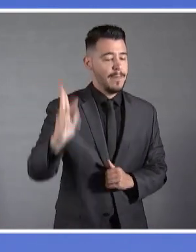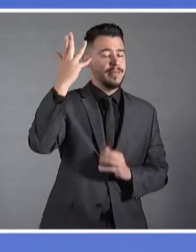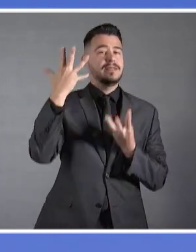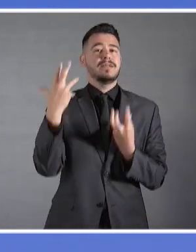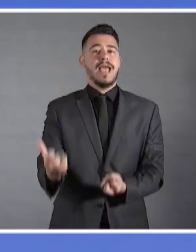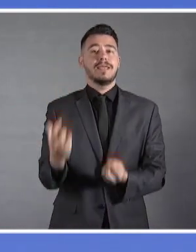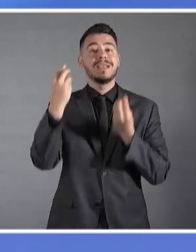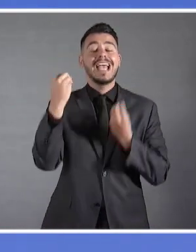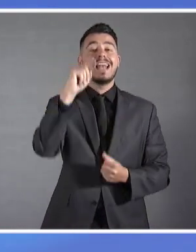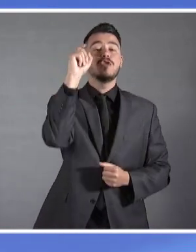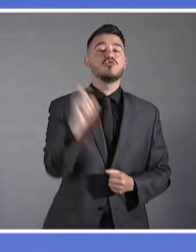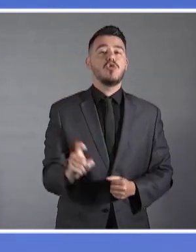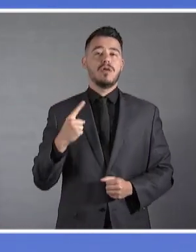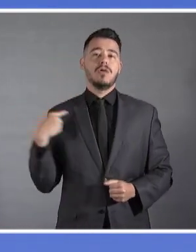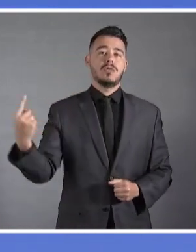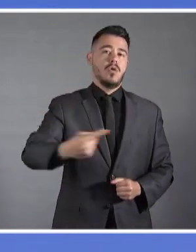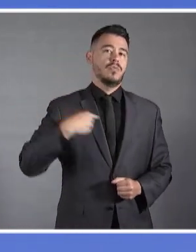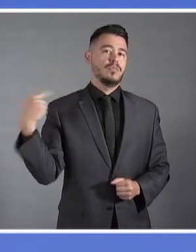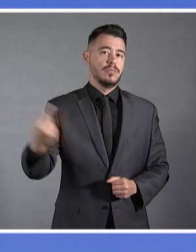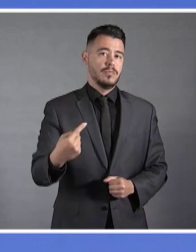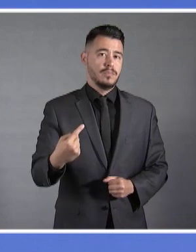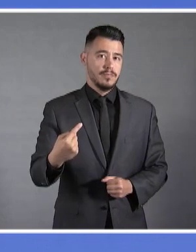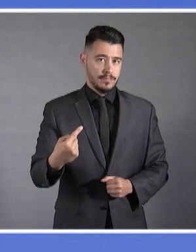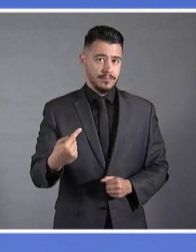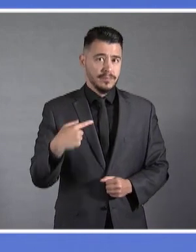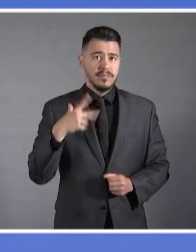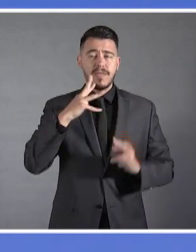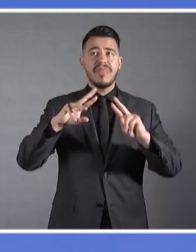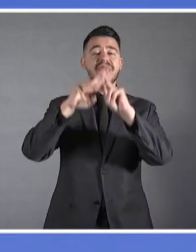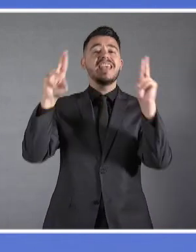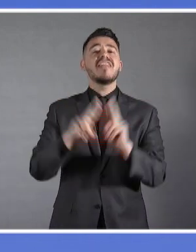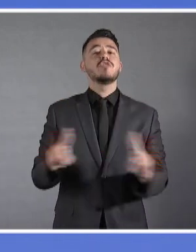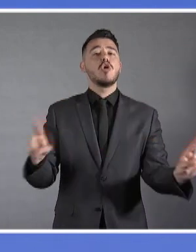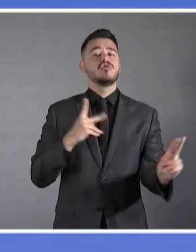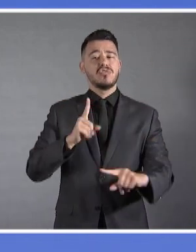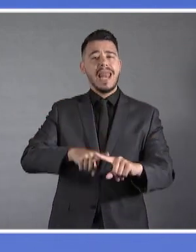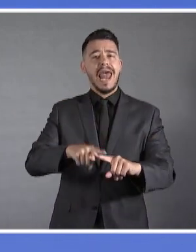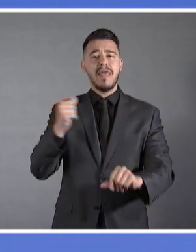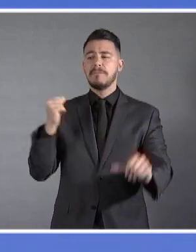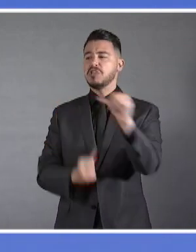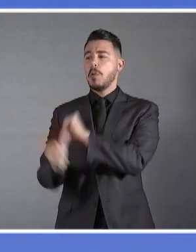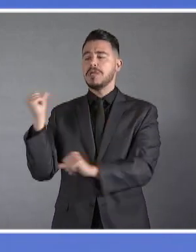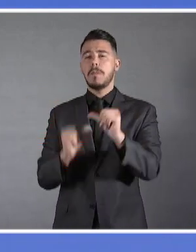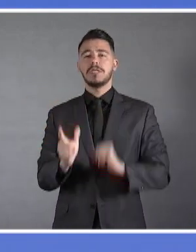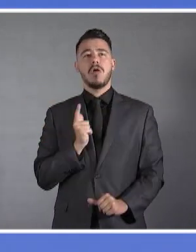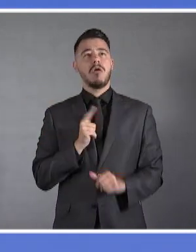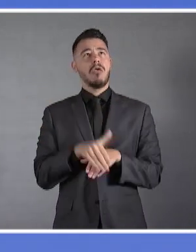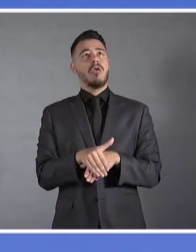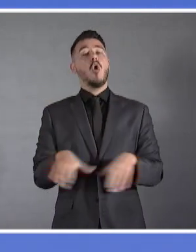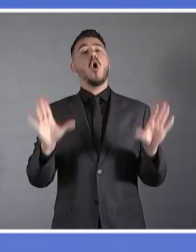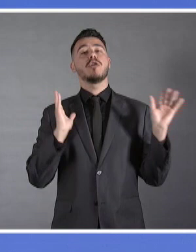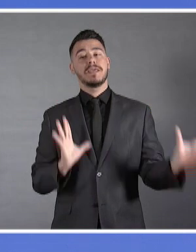Ελλάδα στην πρωτομπορία των διεθνών γεωπολιτικών εξελίξεων. Με την οικονομία μας ισχυρή και πιο εξωστρεφή από ποτέ.